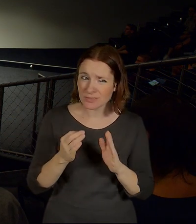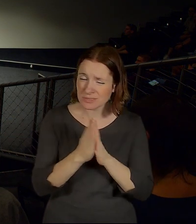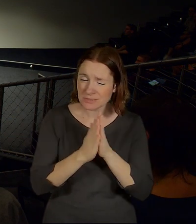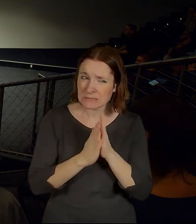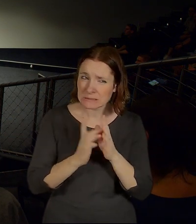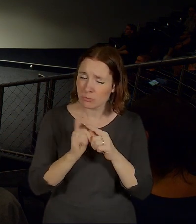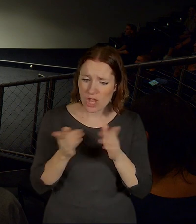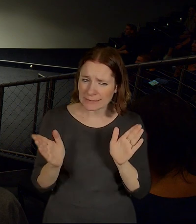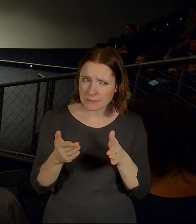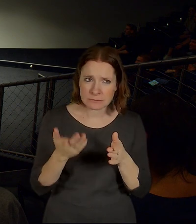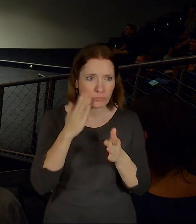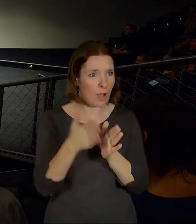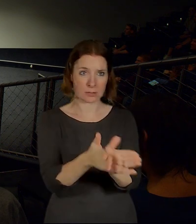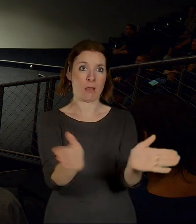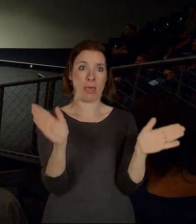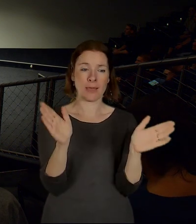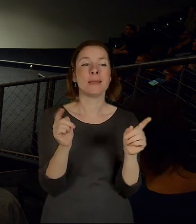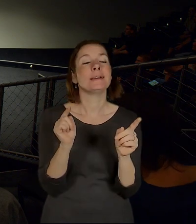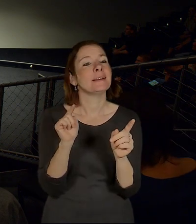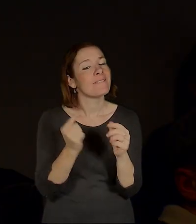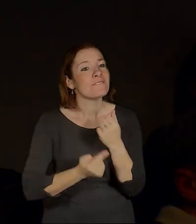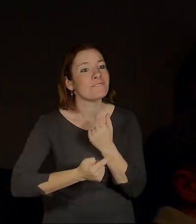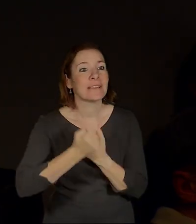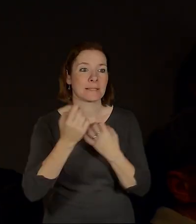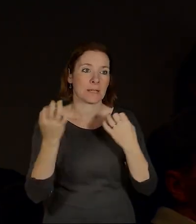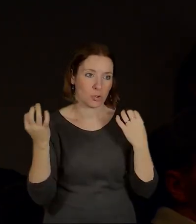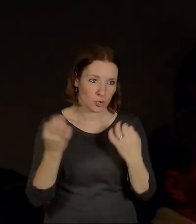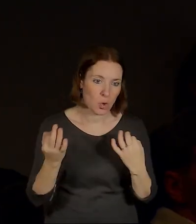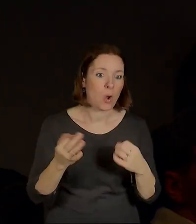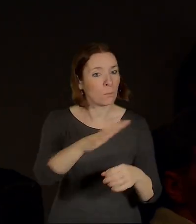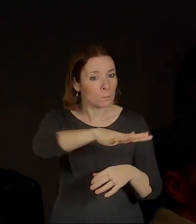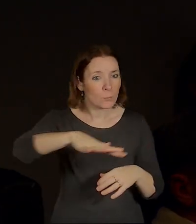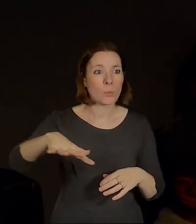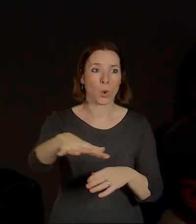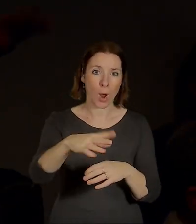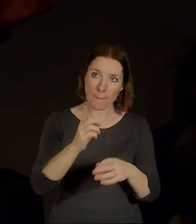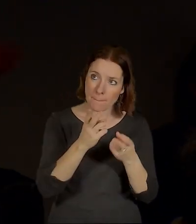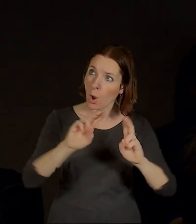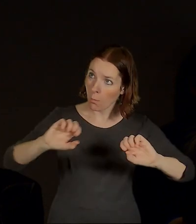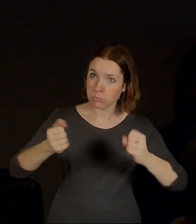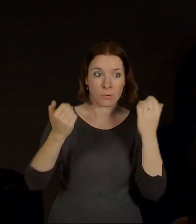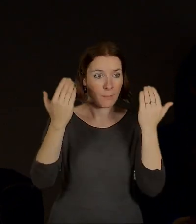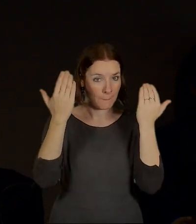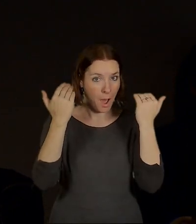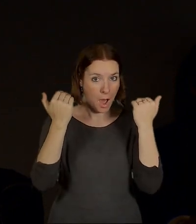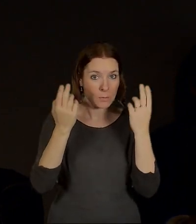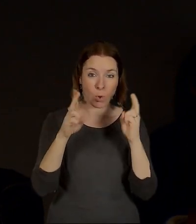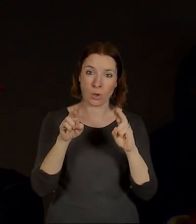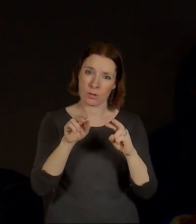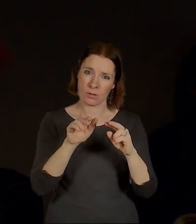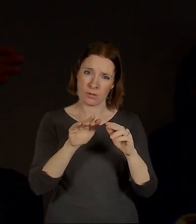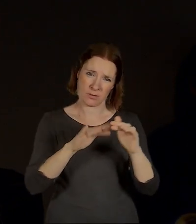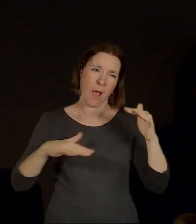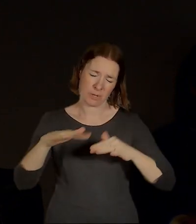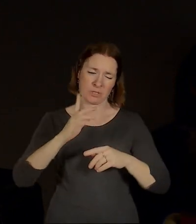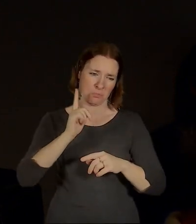výsledek je ten, že tam najednou někdo udělal z plochy, která mohla být park. Celý to náměstí by vlastně mělo být park, protože my